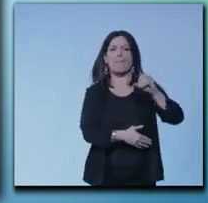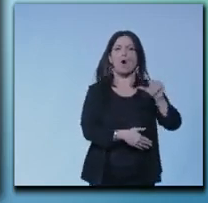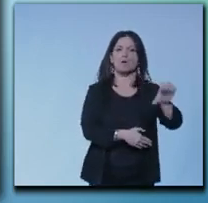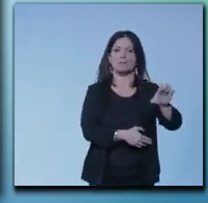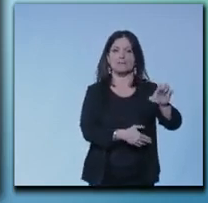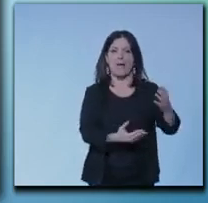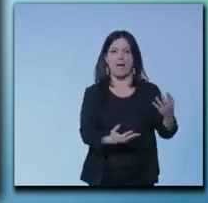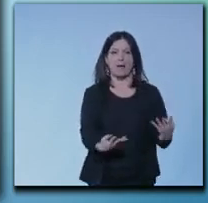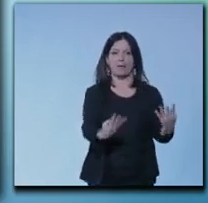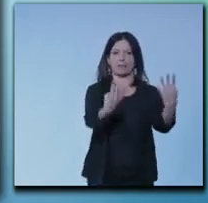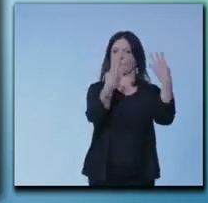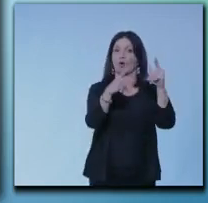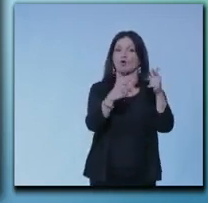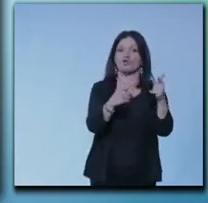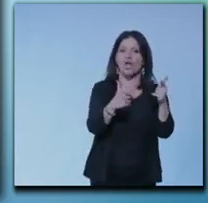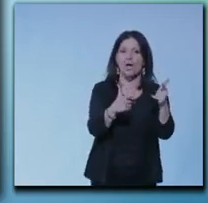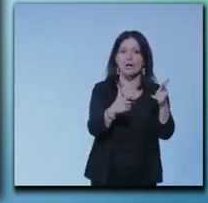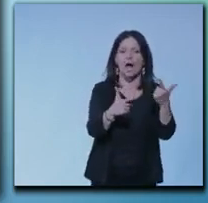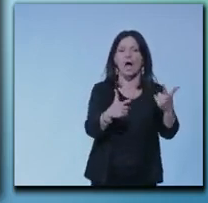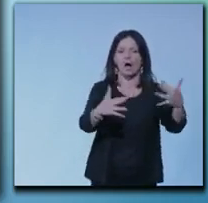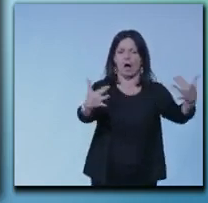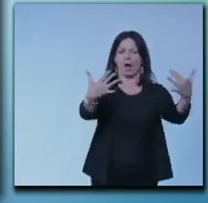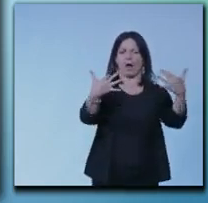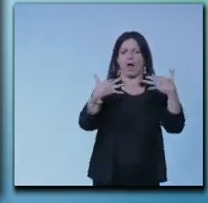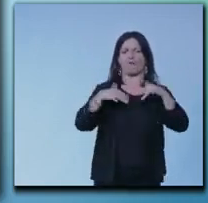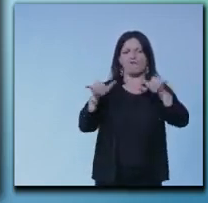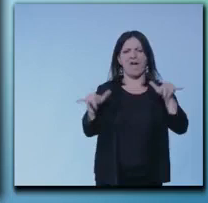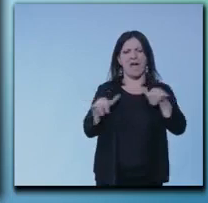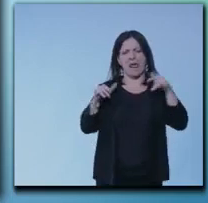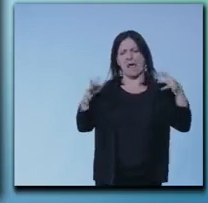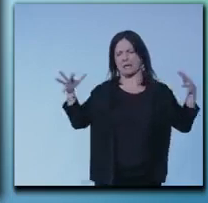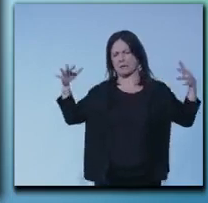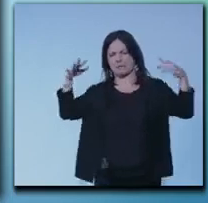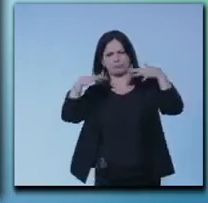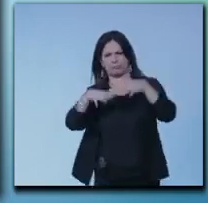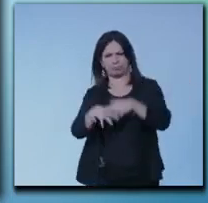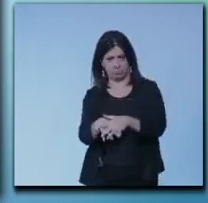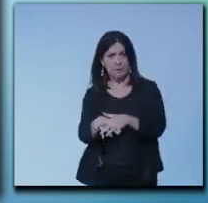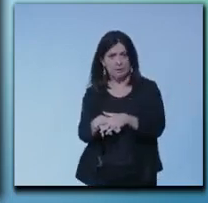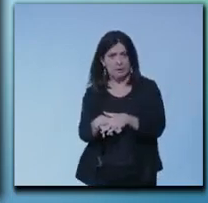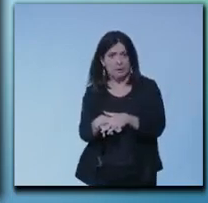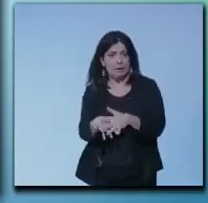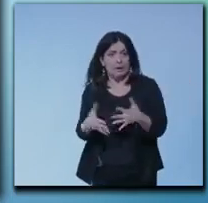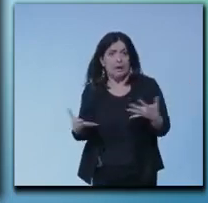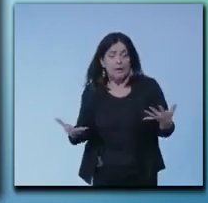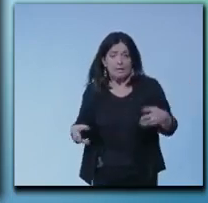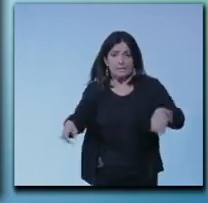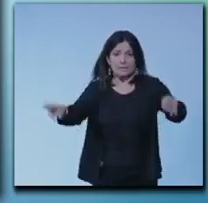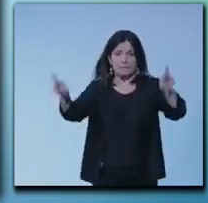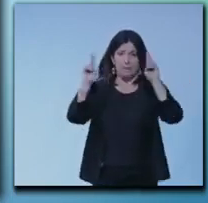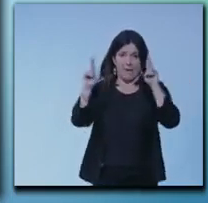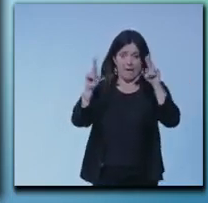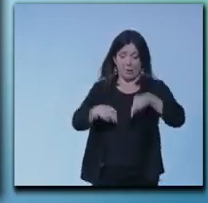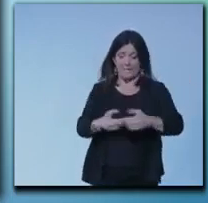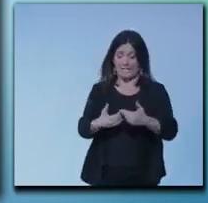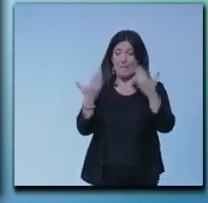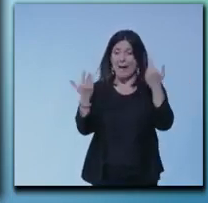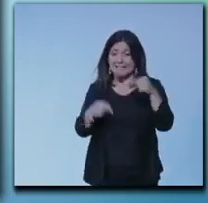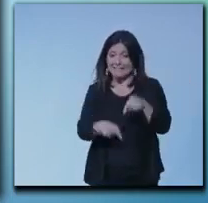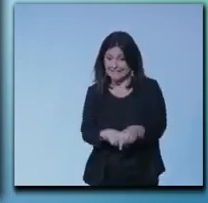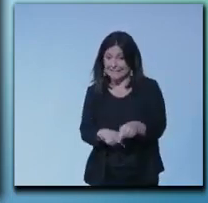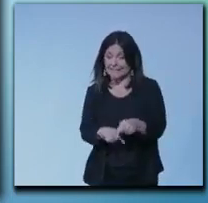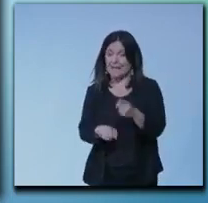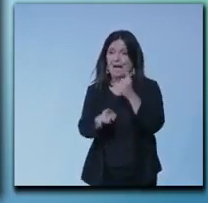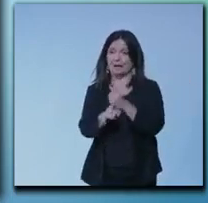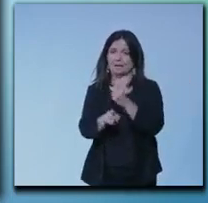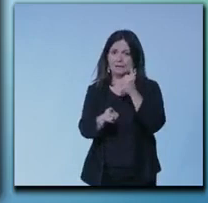Venezia sommersa dalla più alta marea che gli ultimi cento anni ricordino quindi io spero che questa mattina si ritrovino